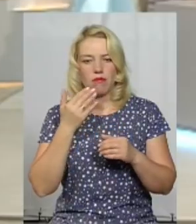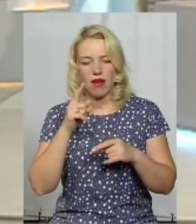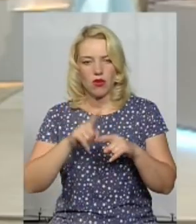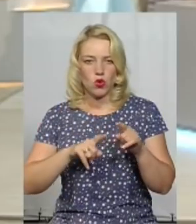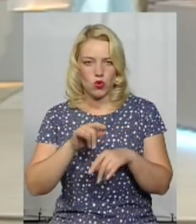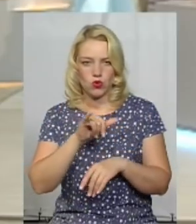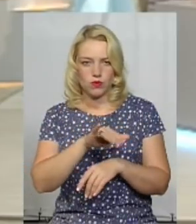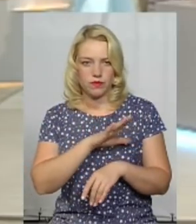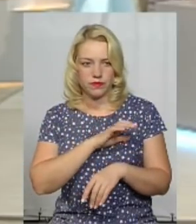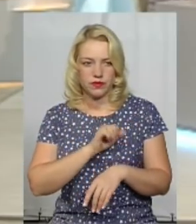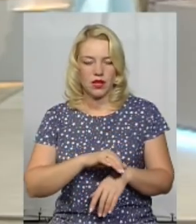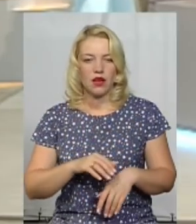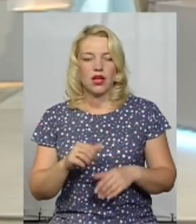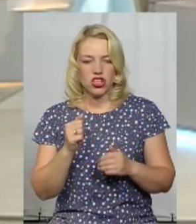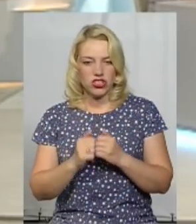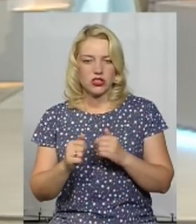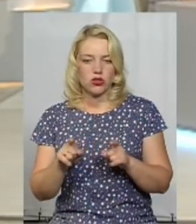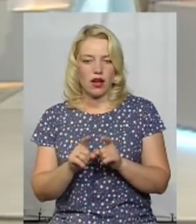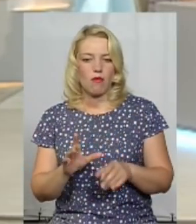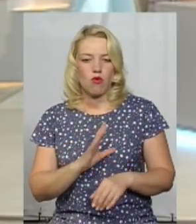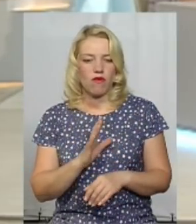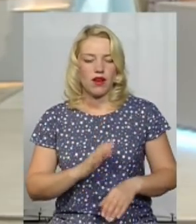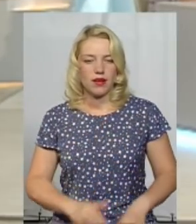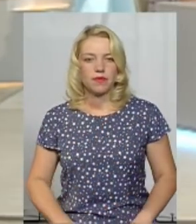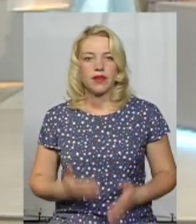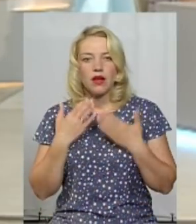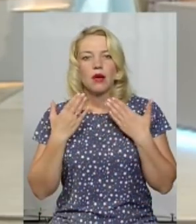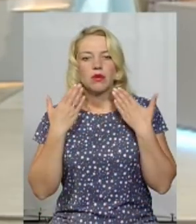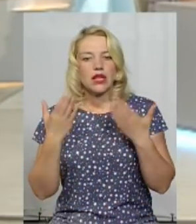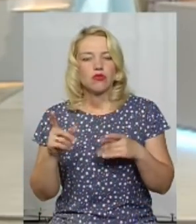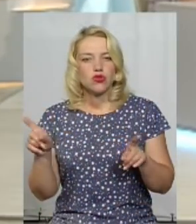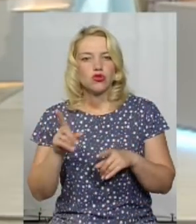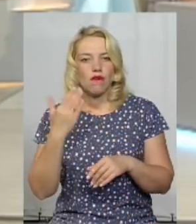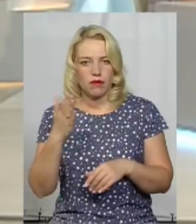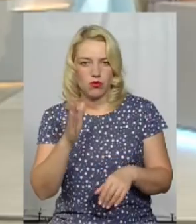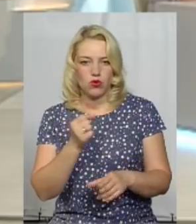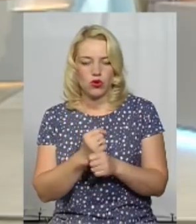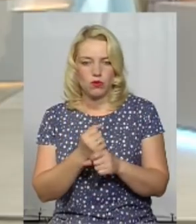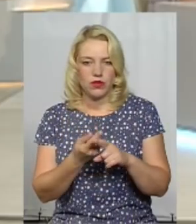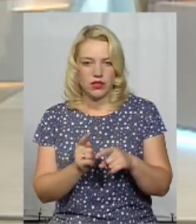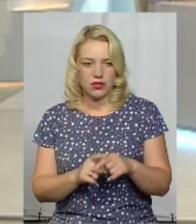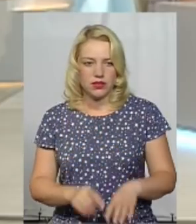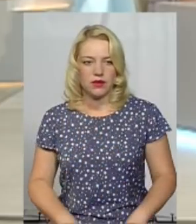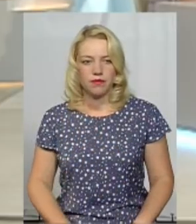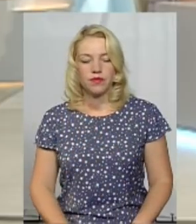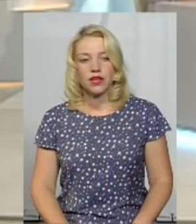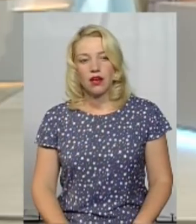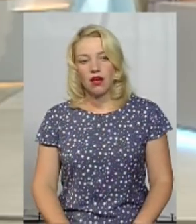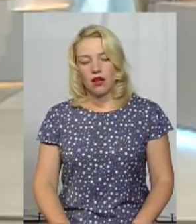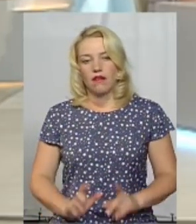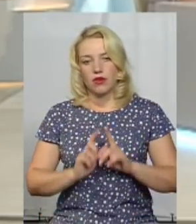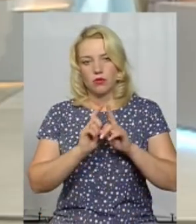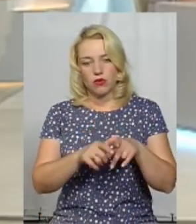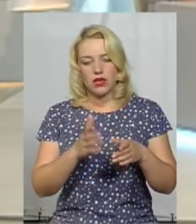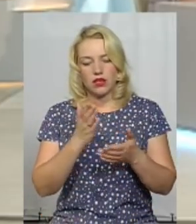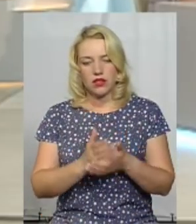Дуже часто таке буває. Що ви будете робити з цим? Ну, справа в тому, що є відповідний департамент охорони здоров'я.